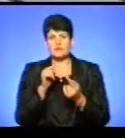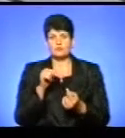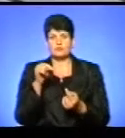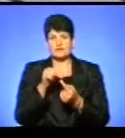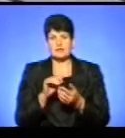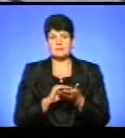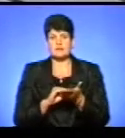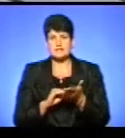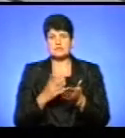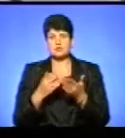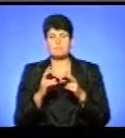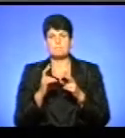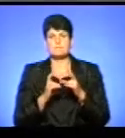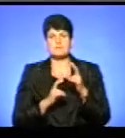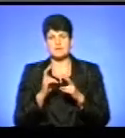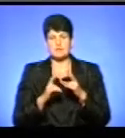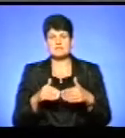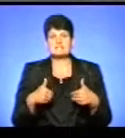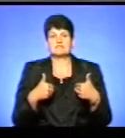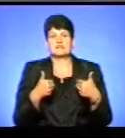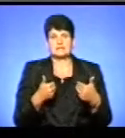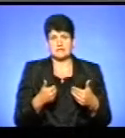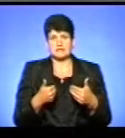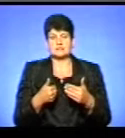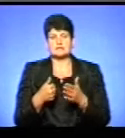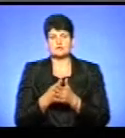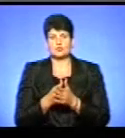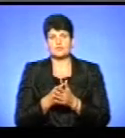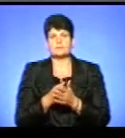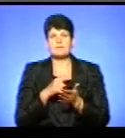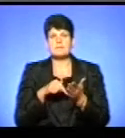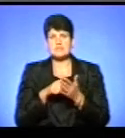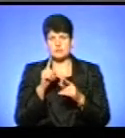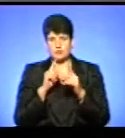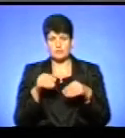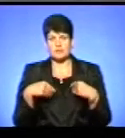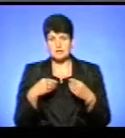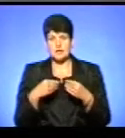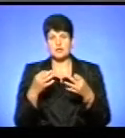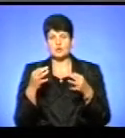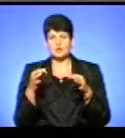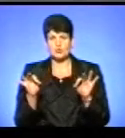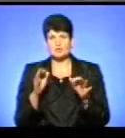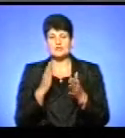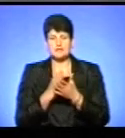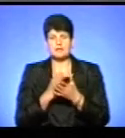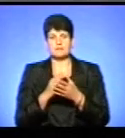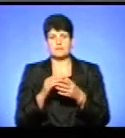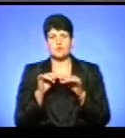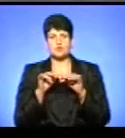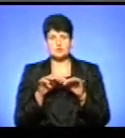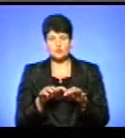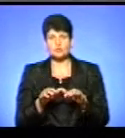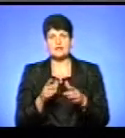підприємець після цього звертається через СНАП до міської ради про надання дозволу, відповідно є певна процедура, є